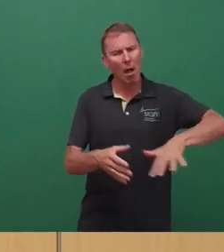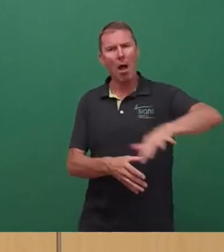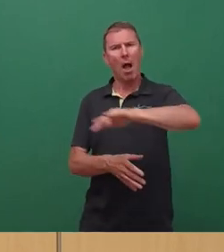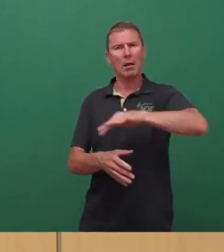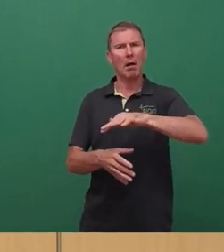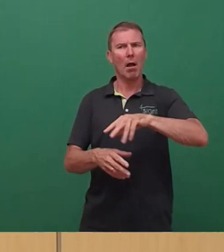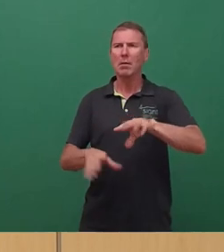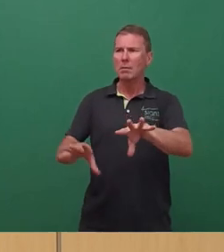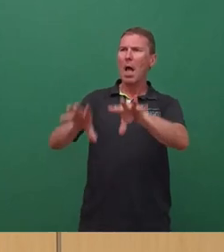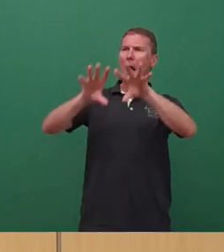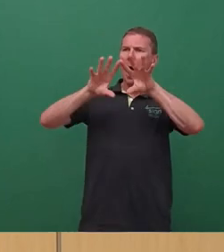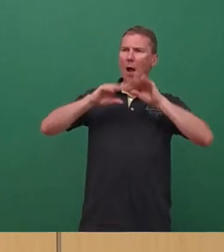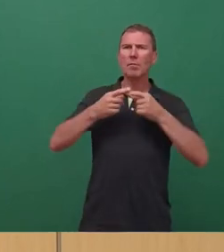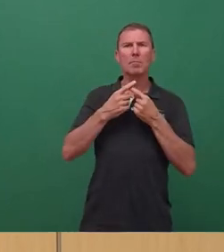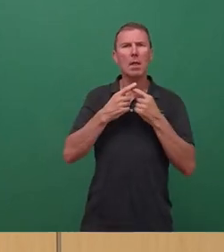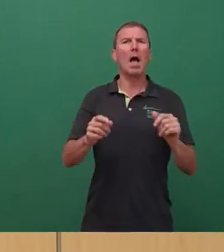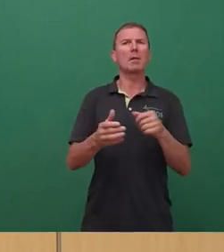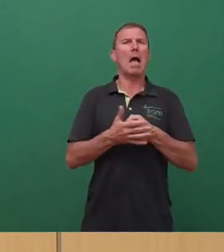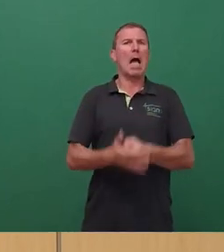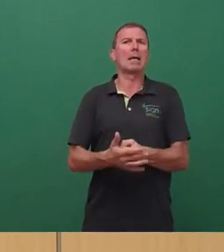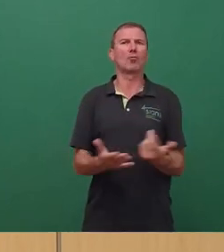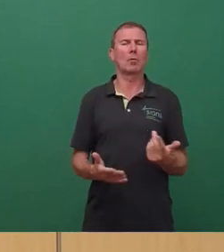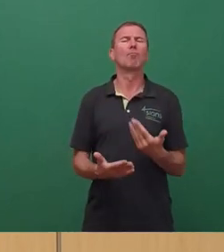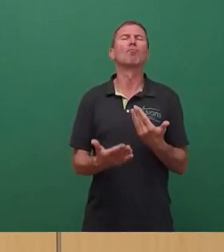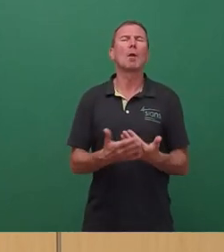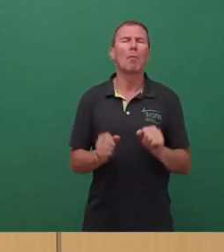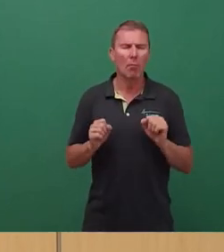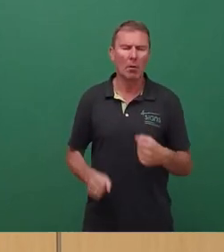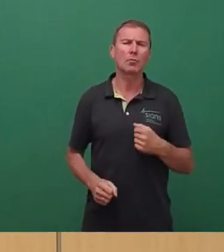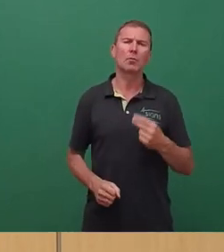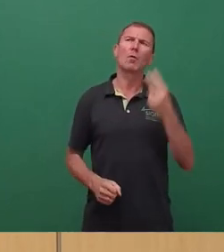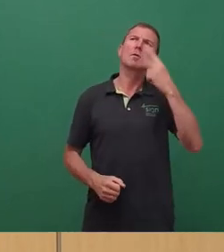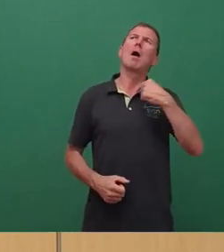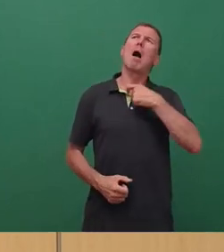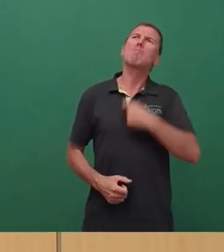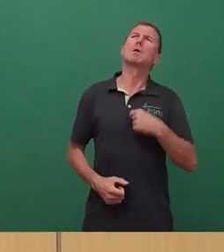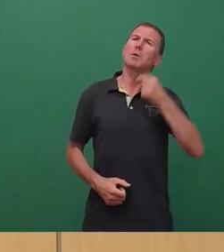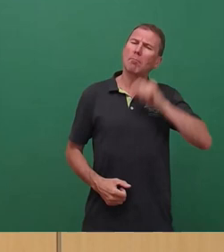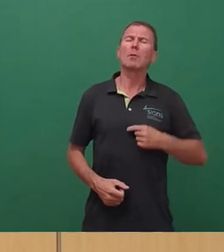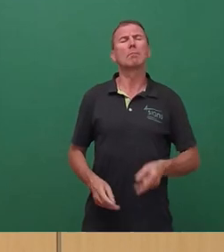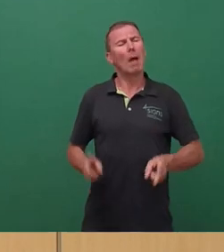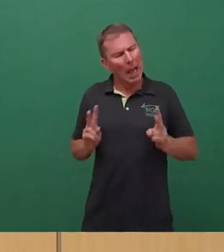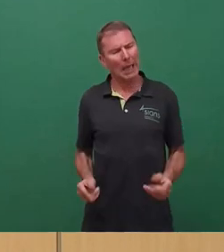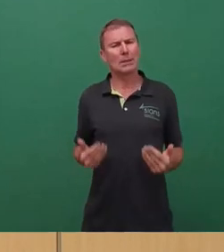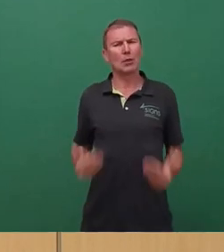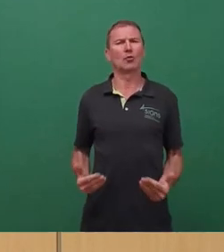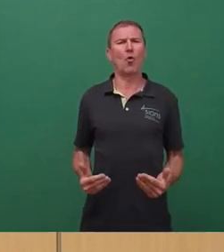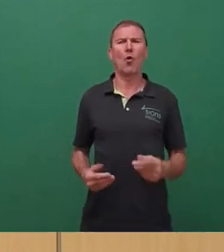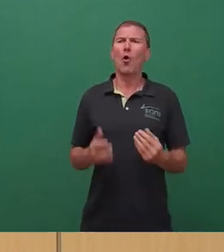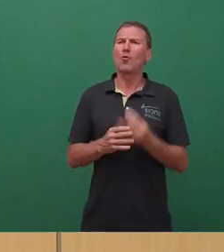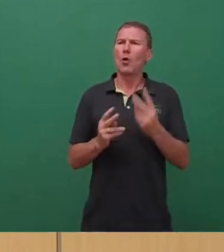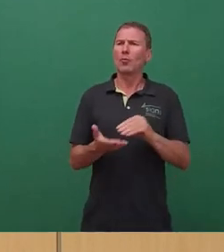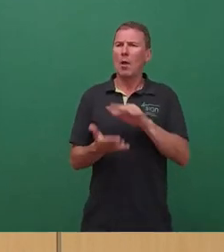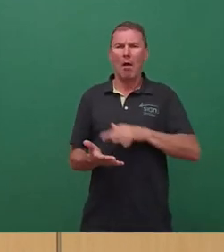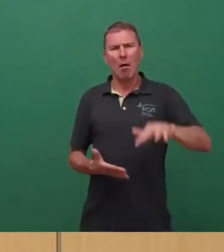Und ich glaube, deswegen ist es nachvollziehbar und auch aus meiner persönlichen Sicht richtig, dass der Neustädter Markt